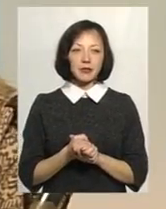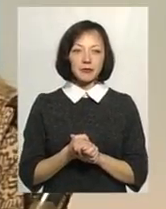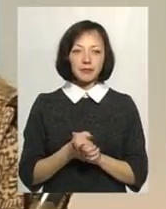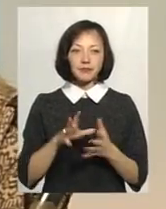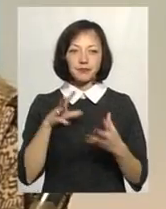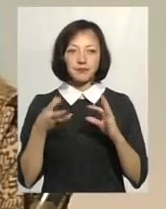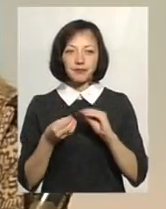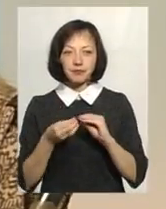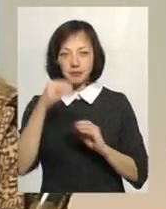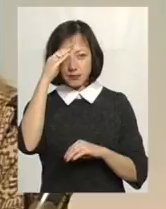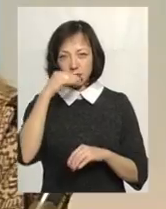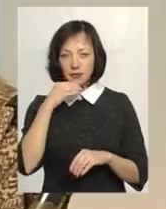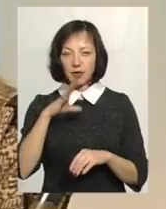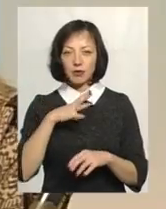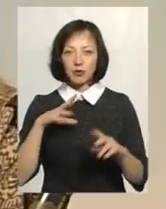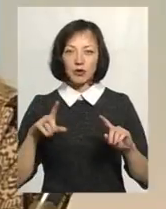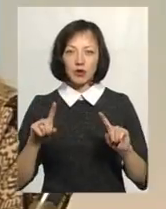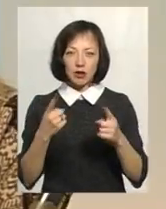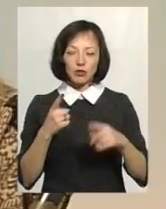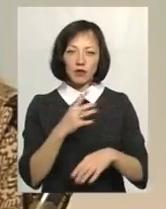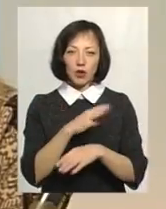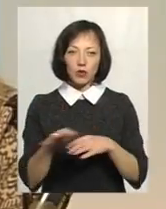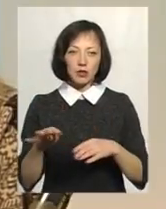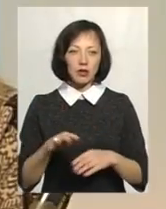результаті чого її батька було забрано і розстріляно.